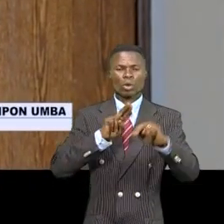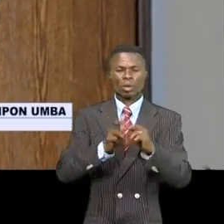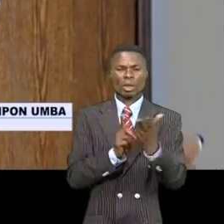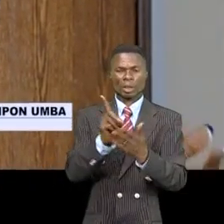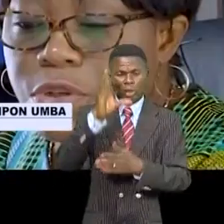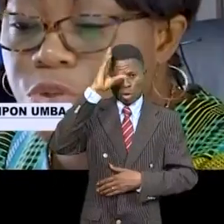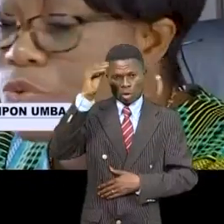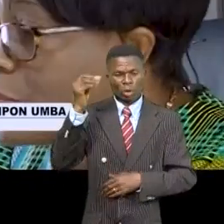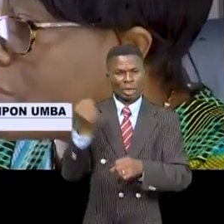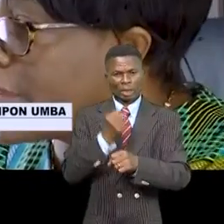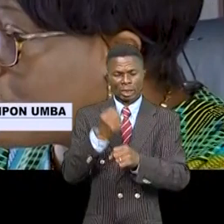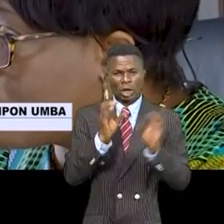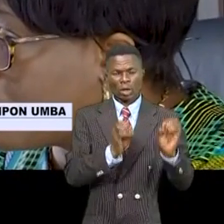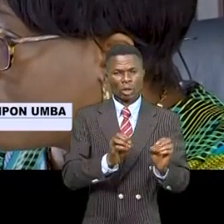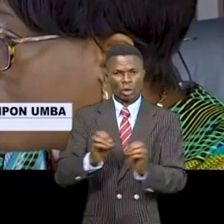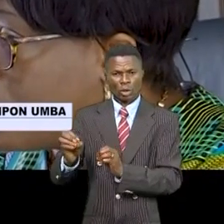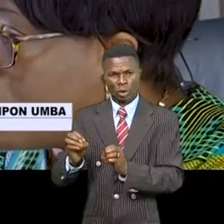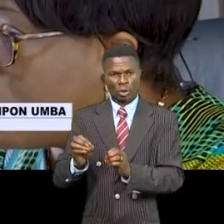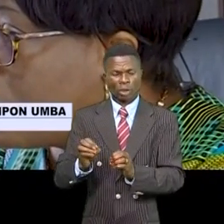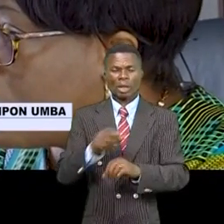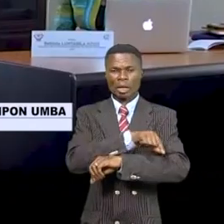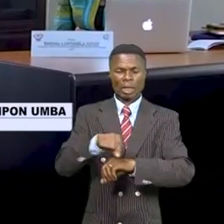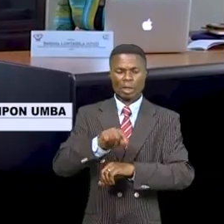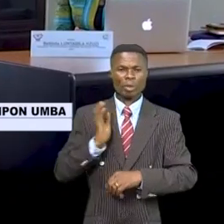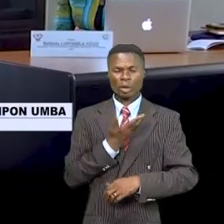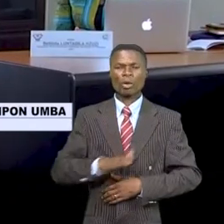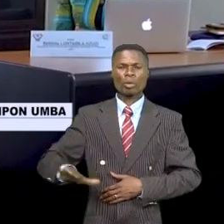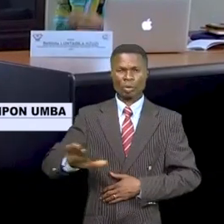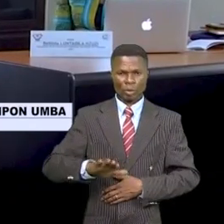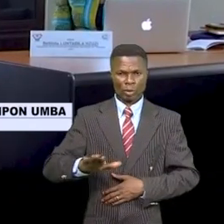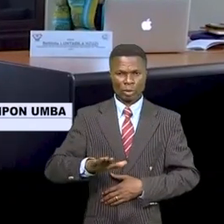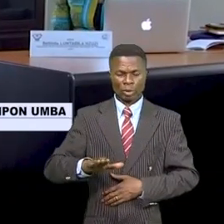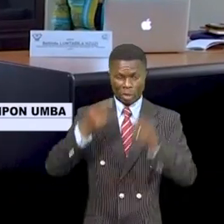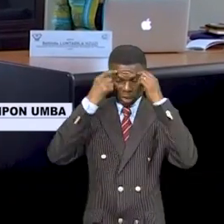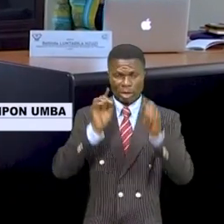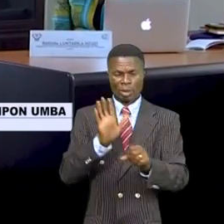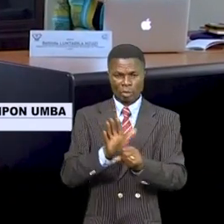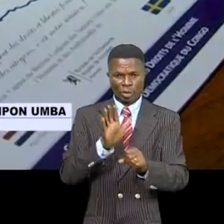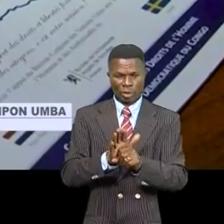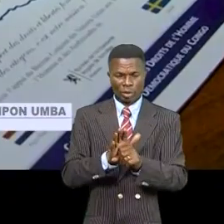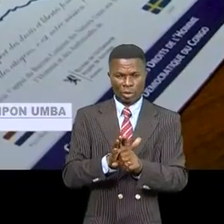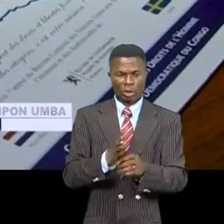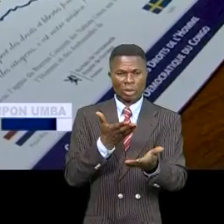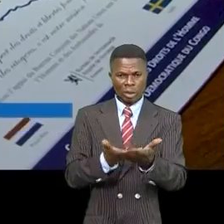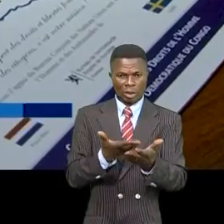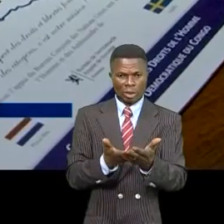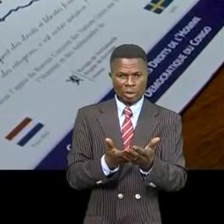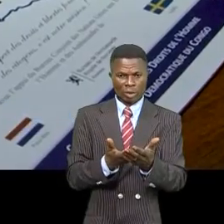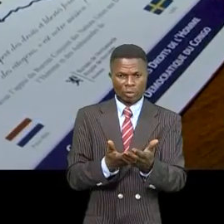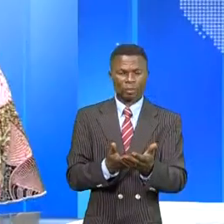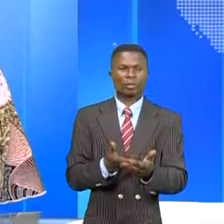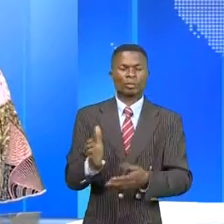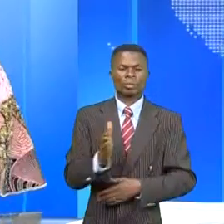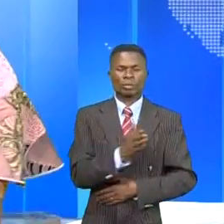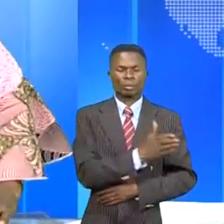joue son rôle d'organes conseils des institutions de la République. Plusieurs décisions publiques sont motivées sur ces observations.